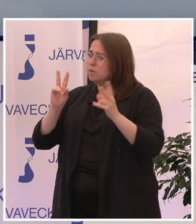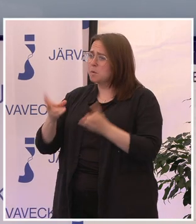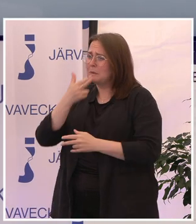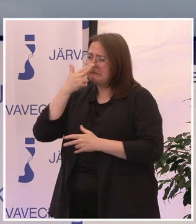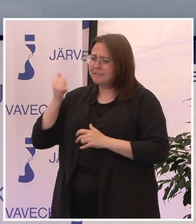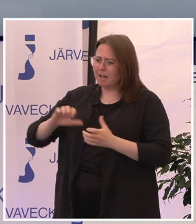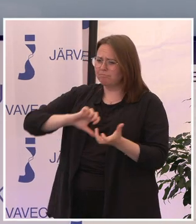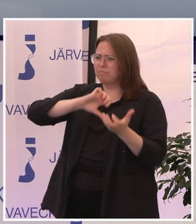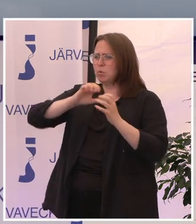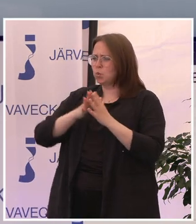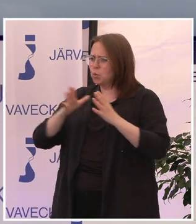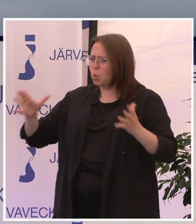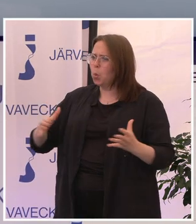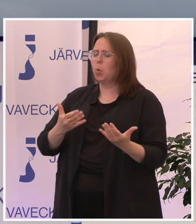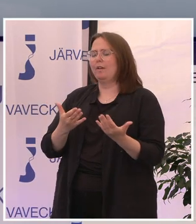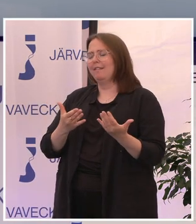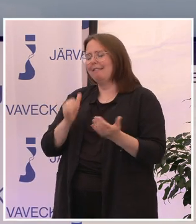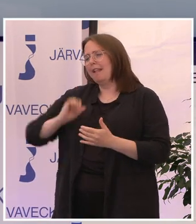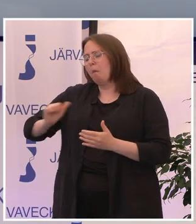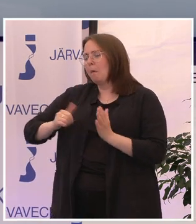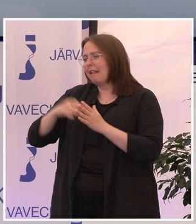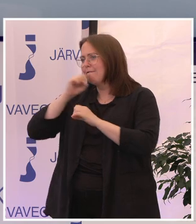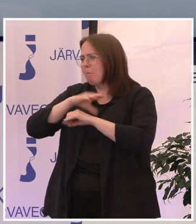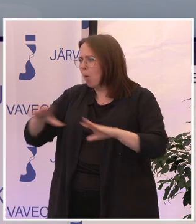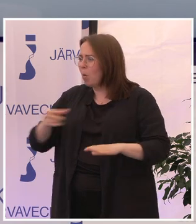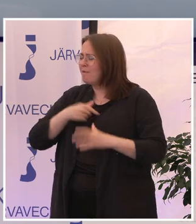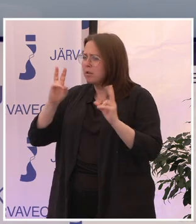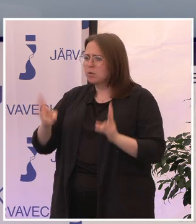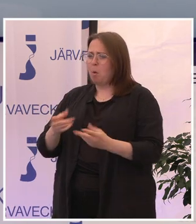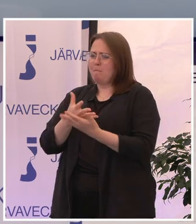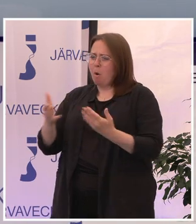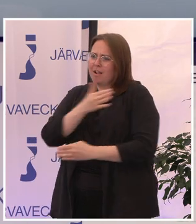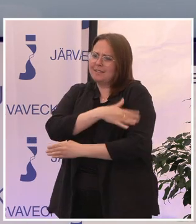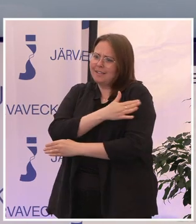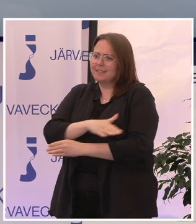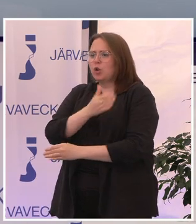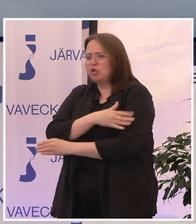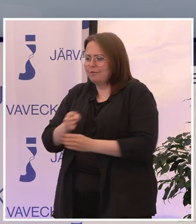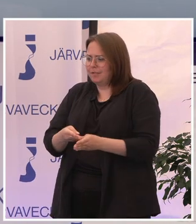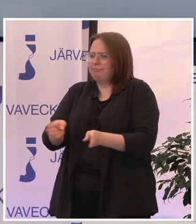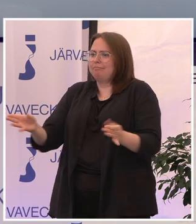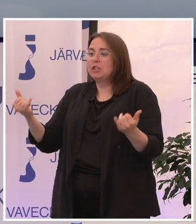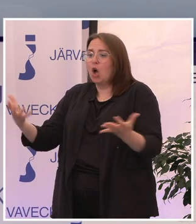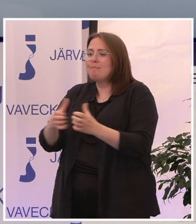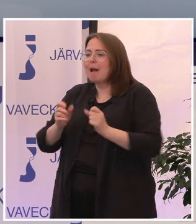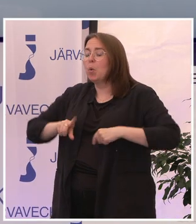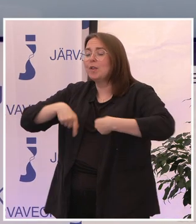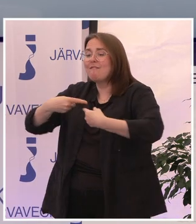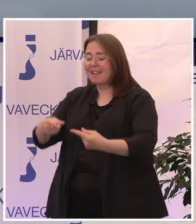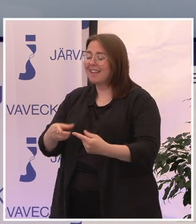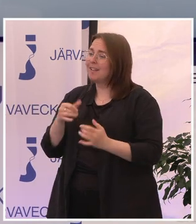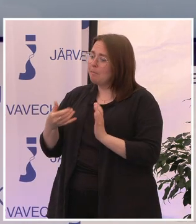så omfattande tillgång till information, till tjänster och service som vi har idag. Men utvecklingen